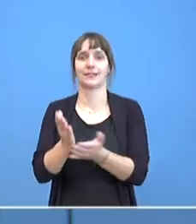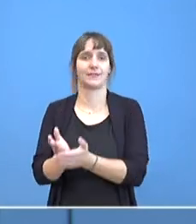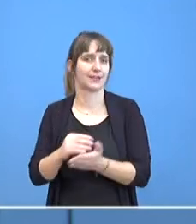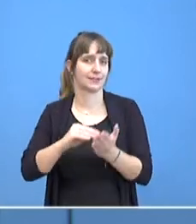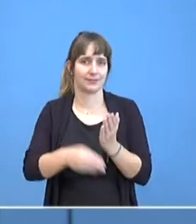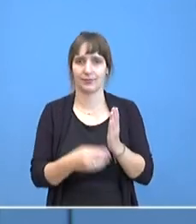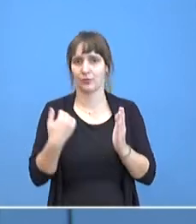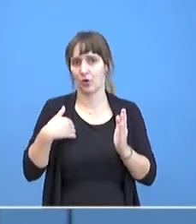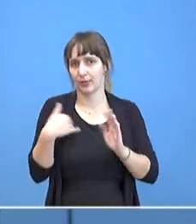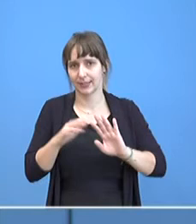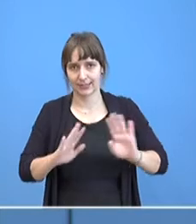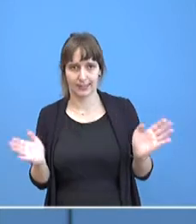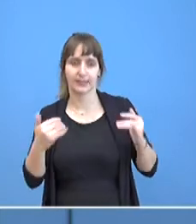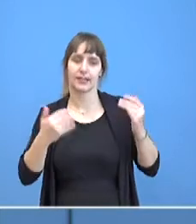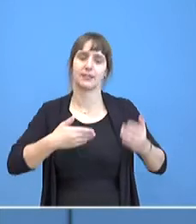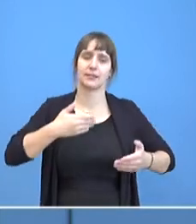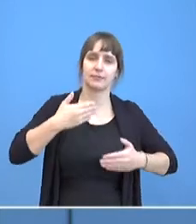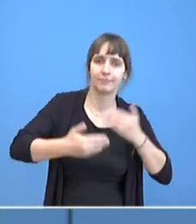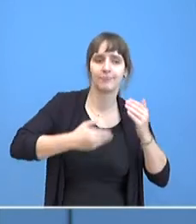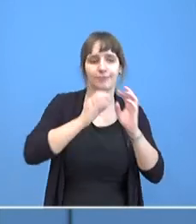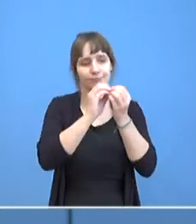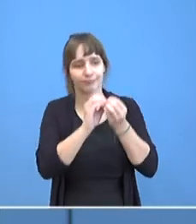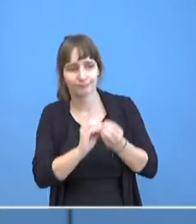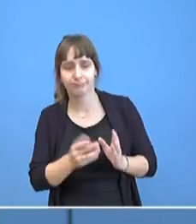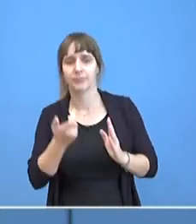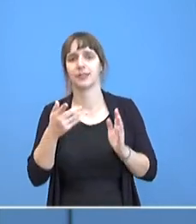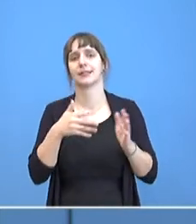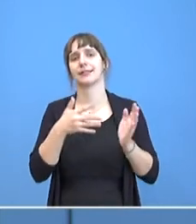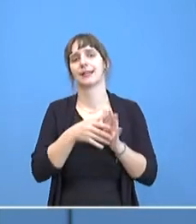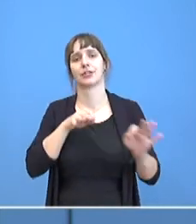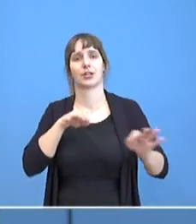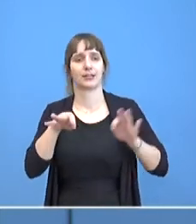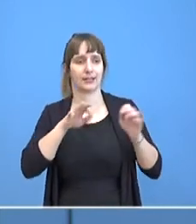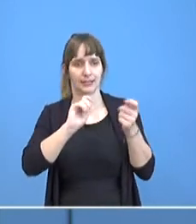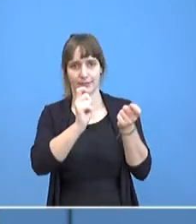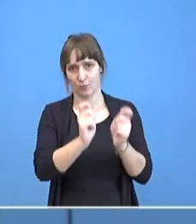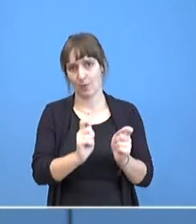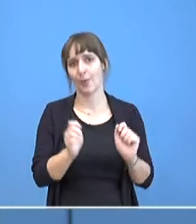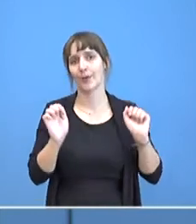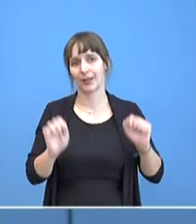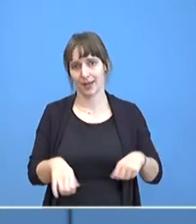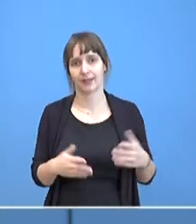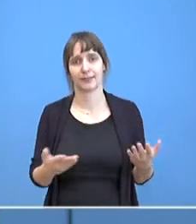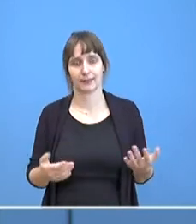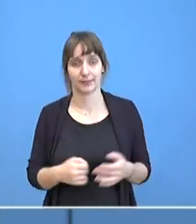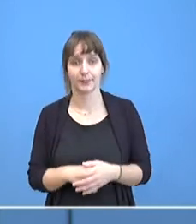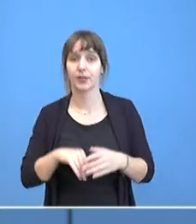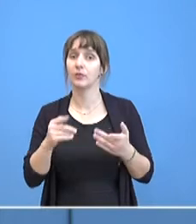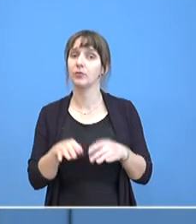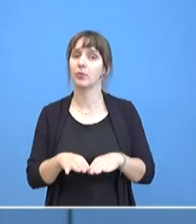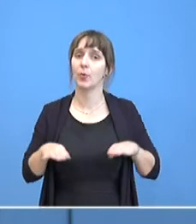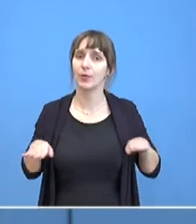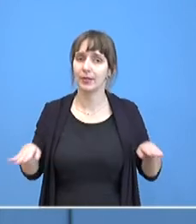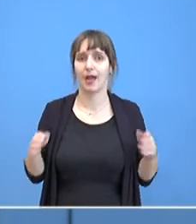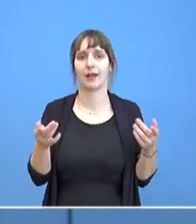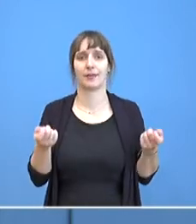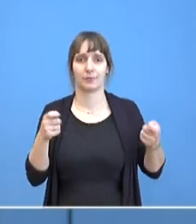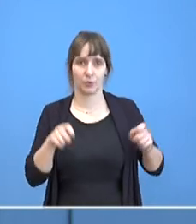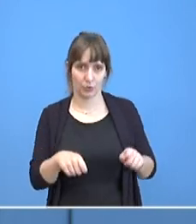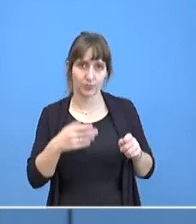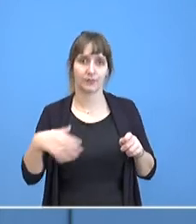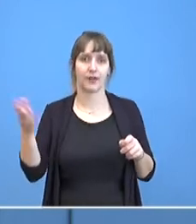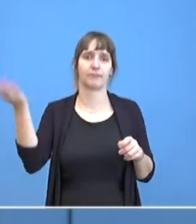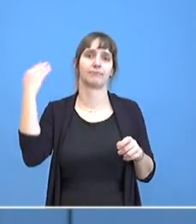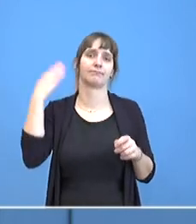sich auch nochmal Anpassungen im Hinblick auf die Teststrategie ergeben. Da ist auch wieder auf der Grundlage des Beschlusses der MPK